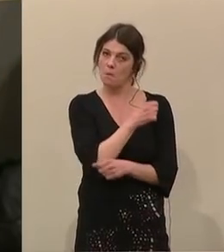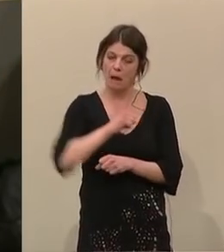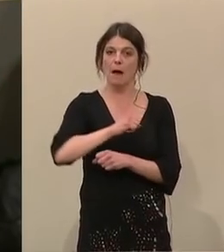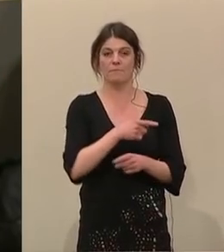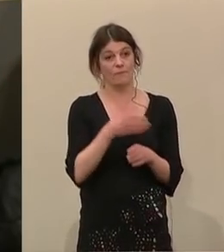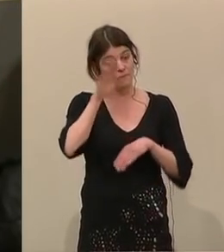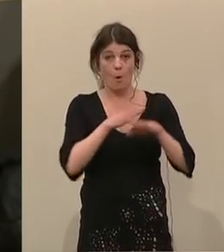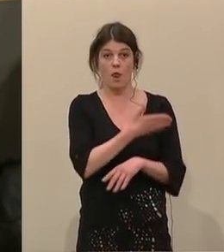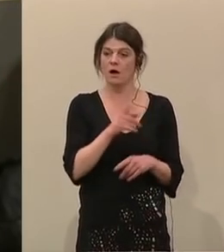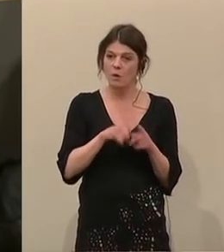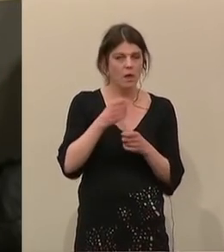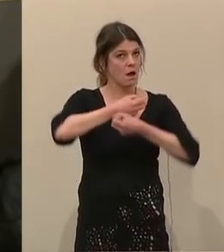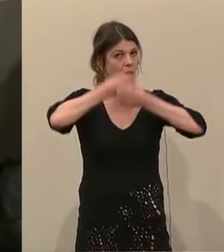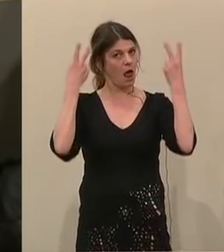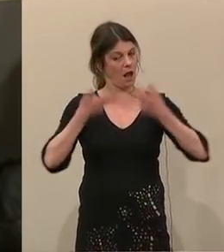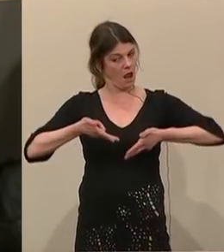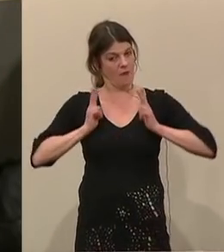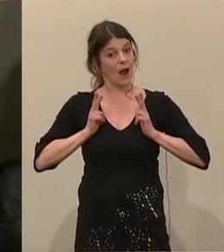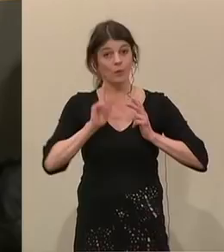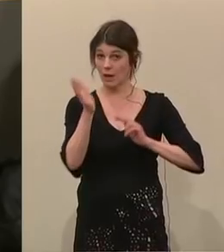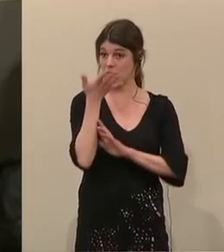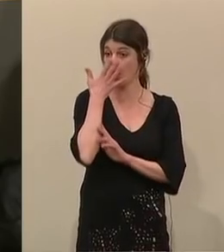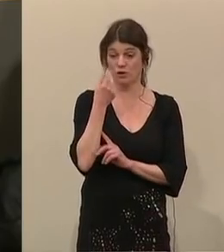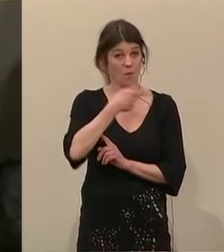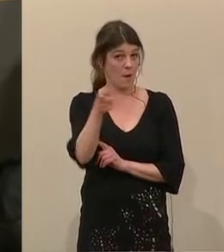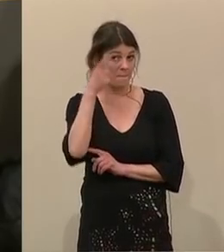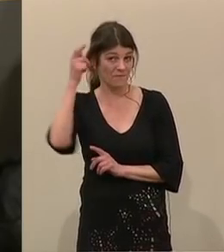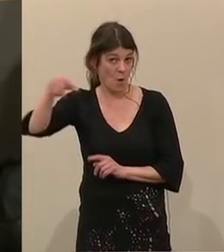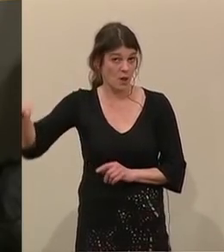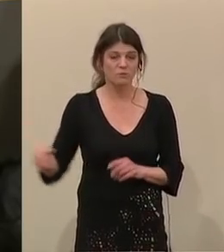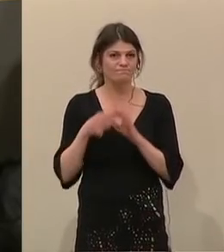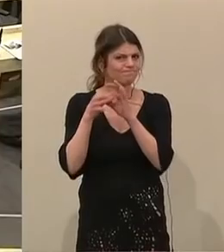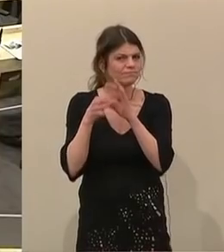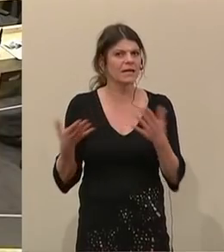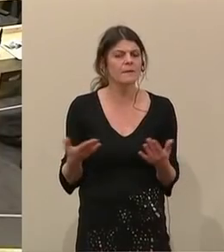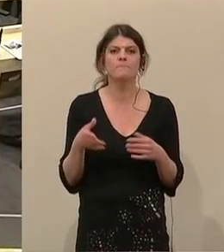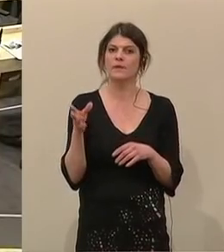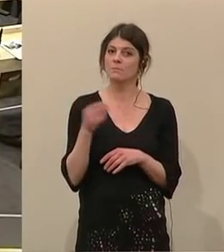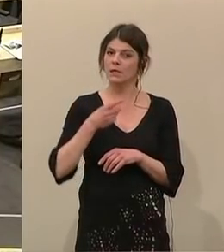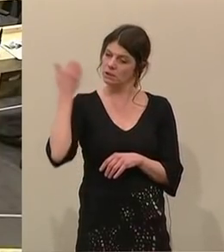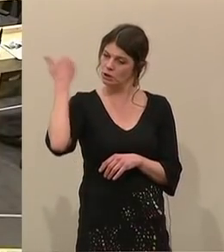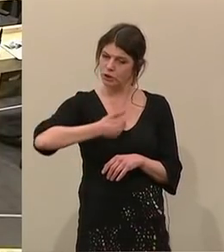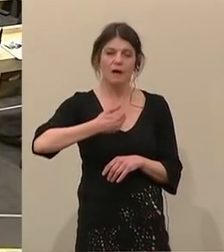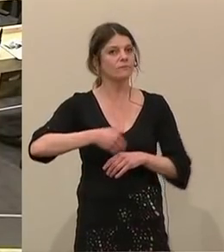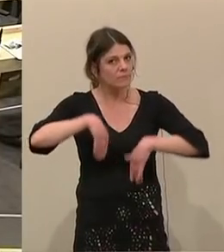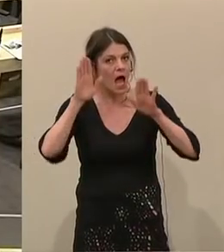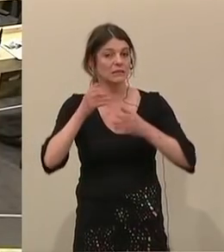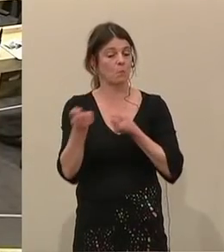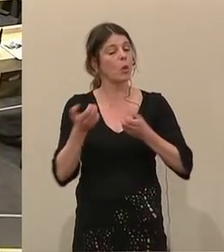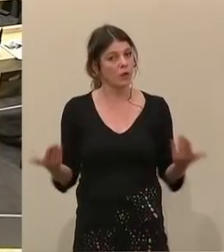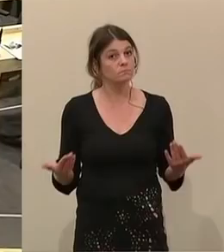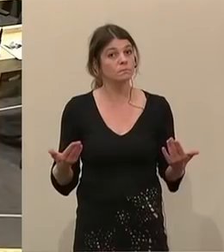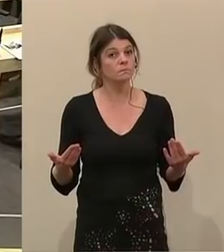Sie enttäuschen eine ganz klare Erwartungshaltung der Bevölkerung im Zusammenhang mit einer restriktiven Asylpolitik.